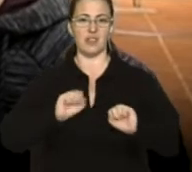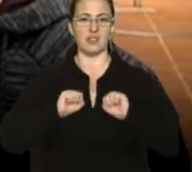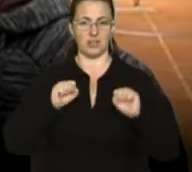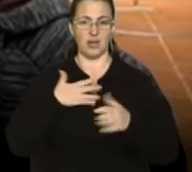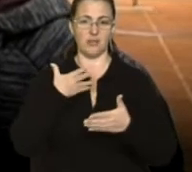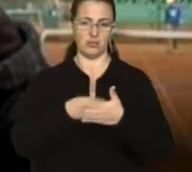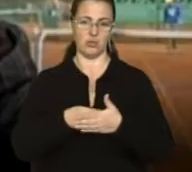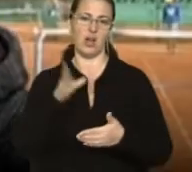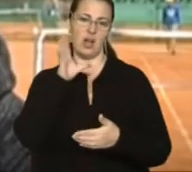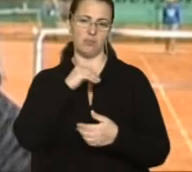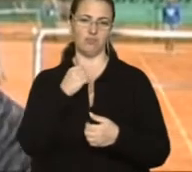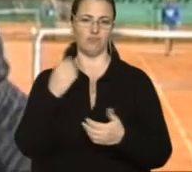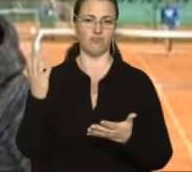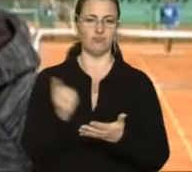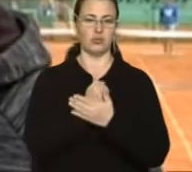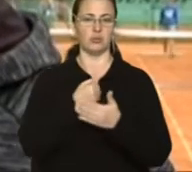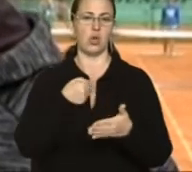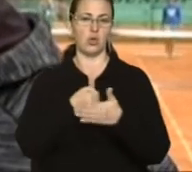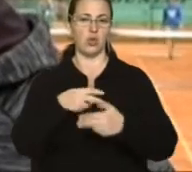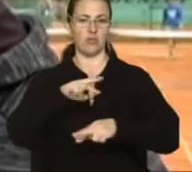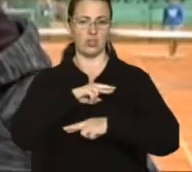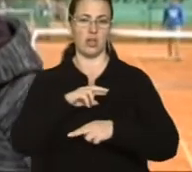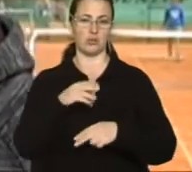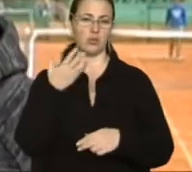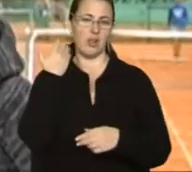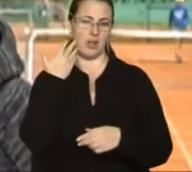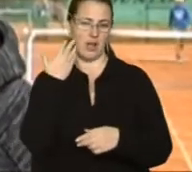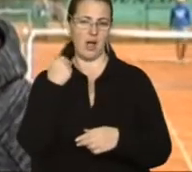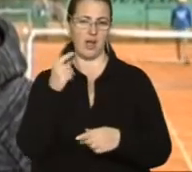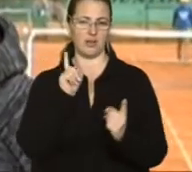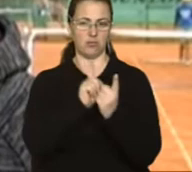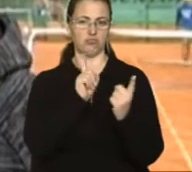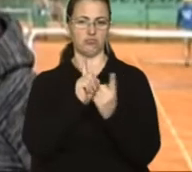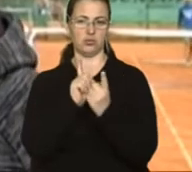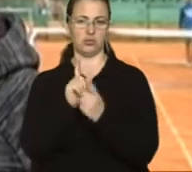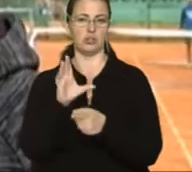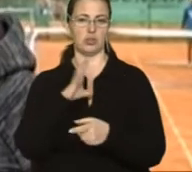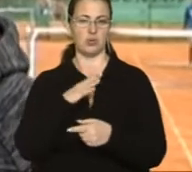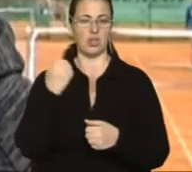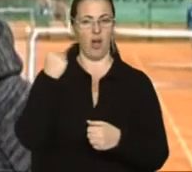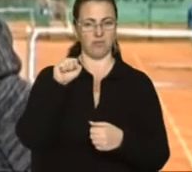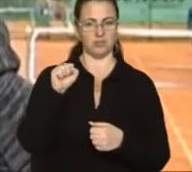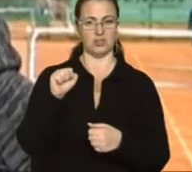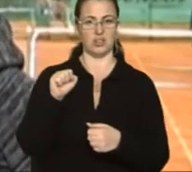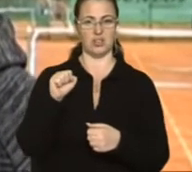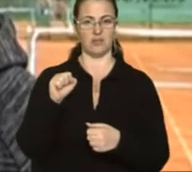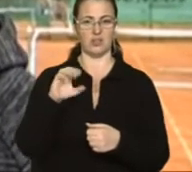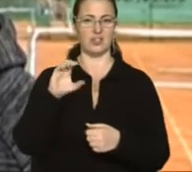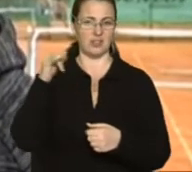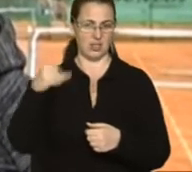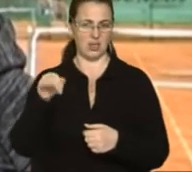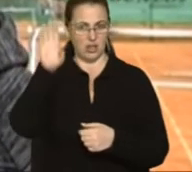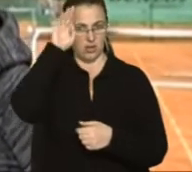своїм я зміг досягти успіху. До фіналу були більш-менш легенькі поєдинки. Я виграв у хлопчика Стрия і Львівського 6